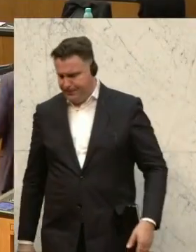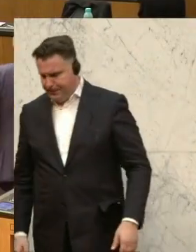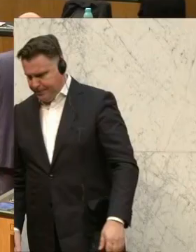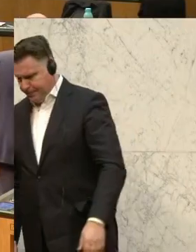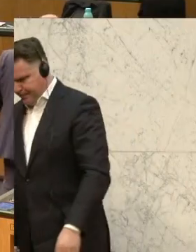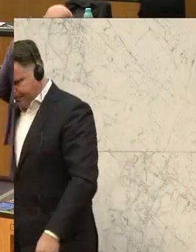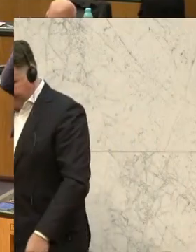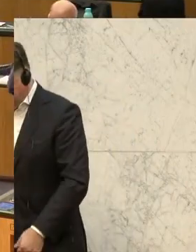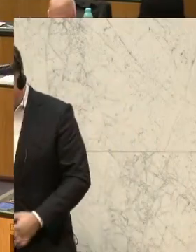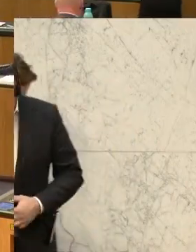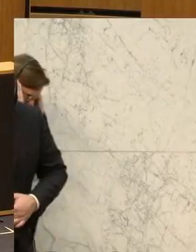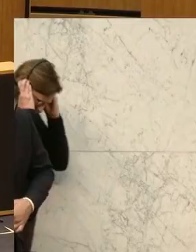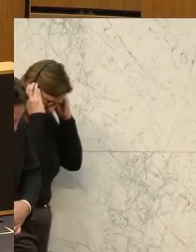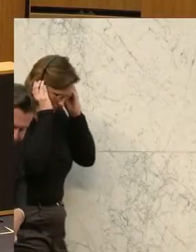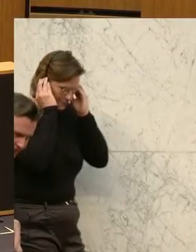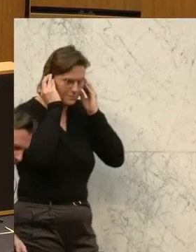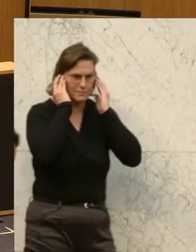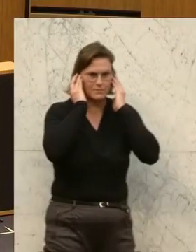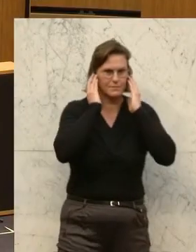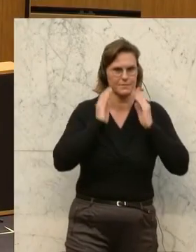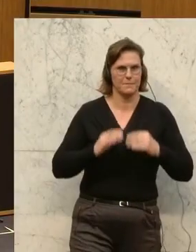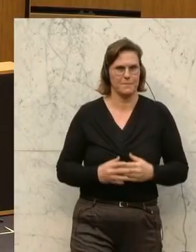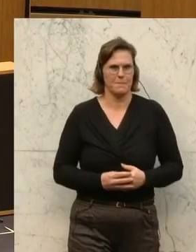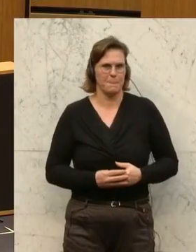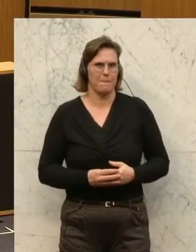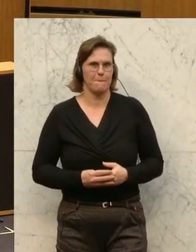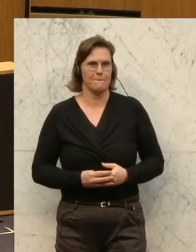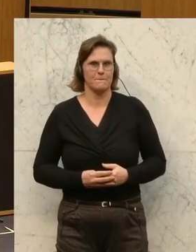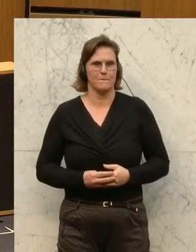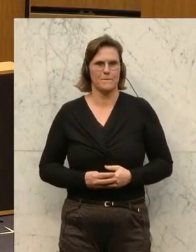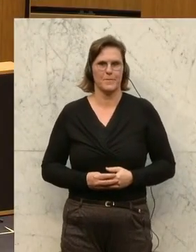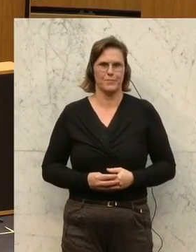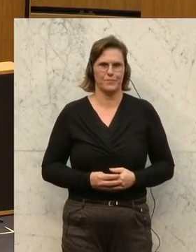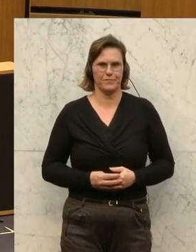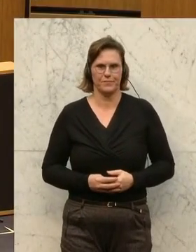Christkirchen in Oberösterreich, sieht das Thema bedingungsloses Grundeinkommen aus Arbeitgebersicht. der